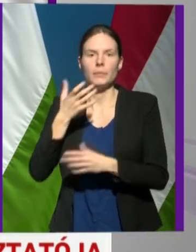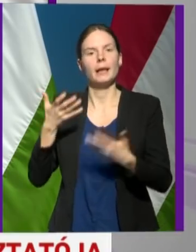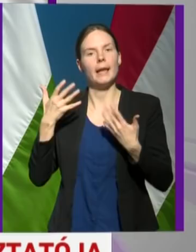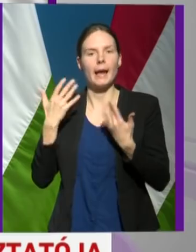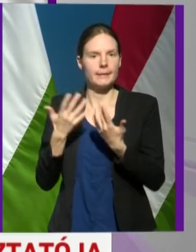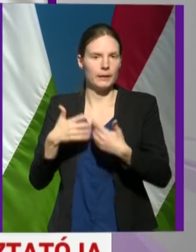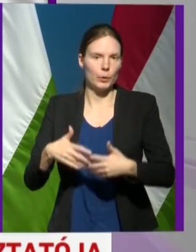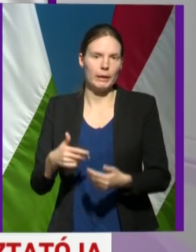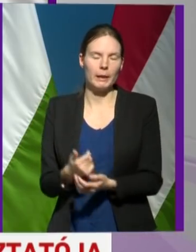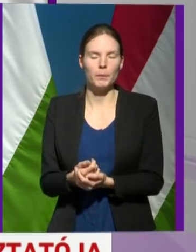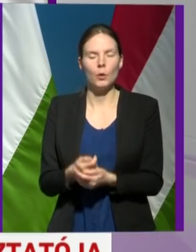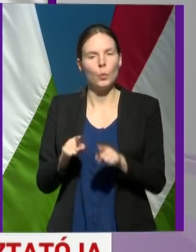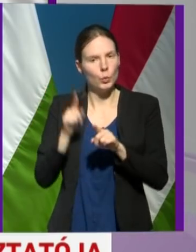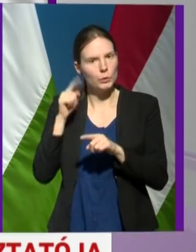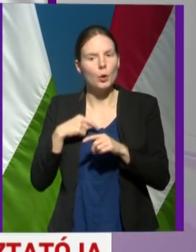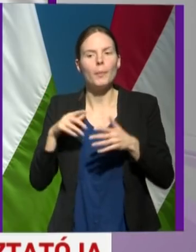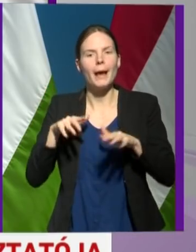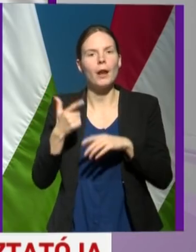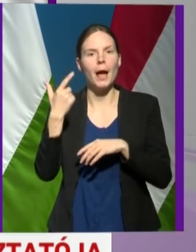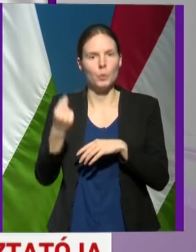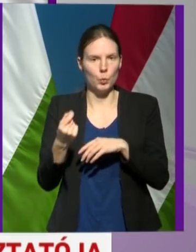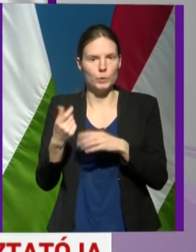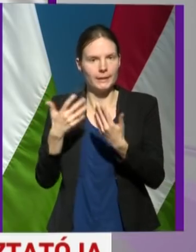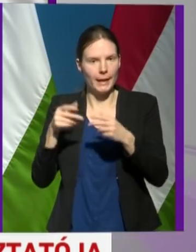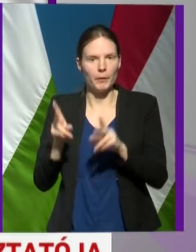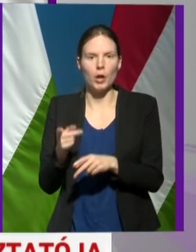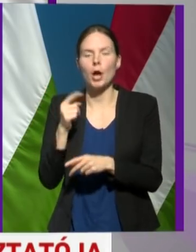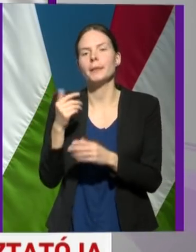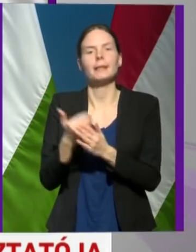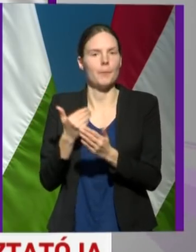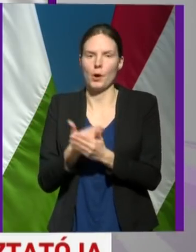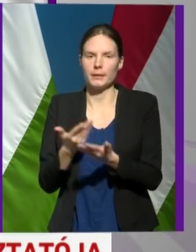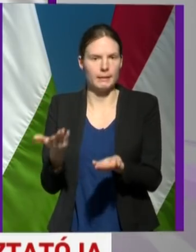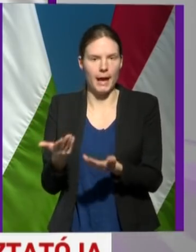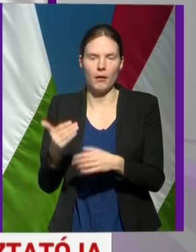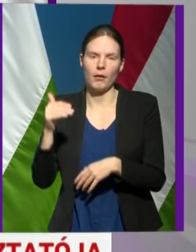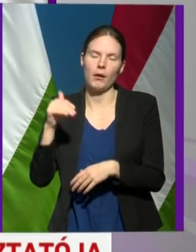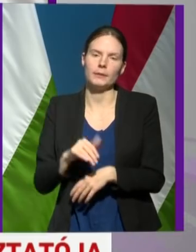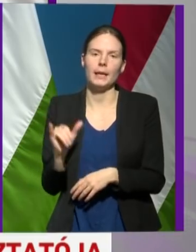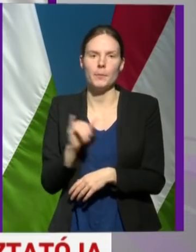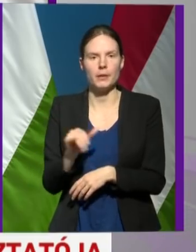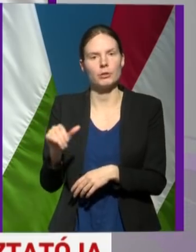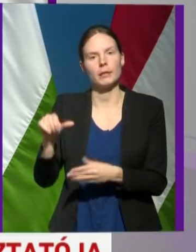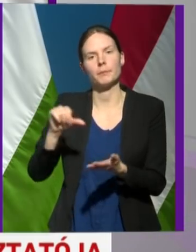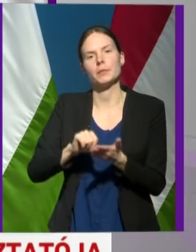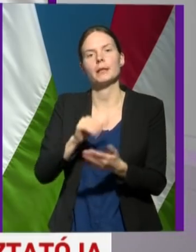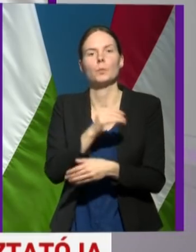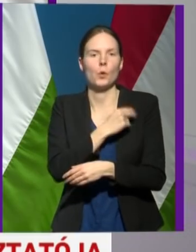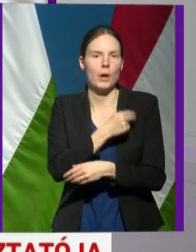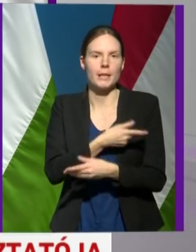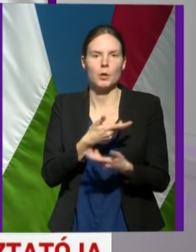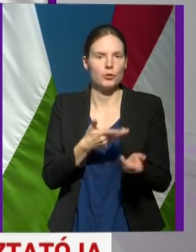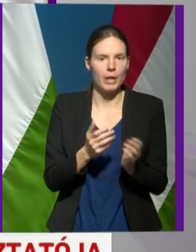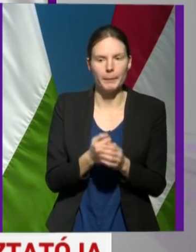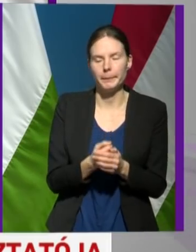Tudomásom szerint legalább 20 van, amit nem használnak most a Dél-Pesti Centrum Kórházban sem, de lehet, hogy